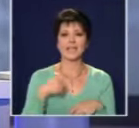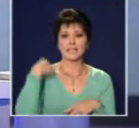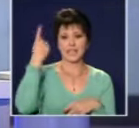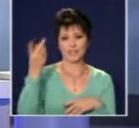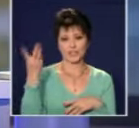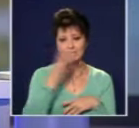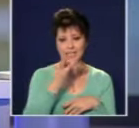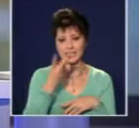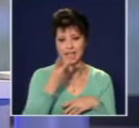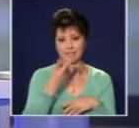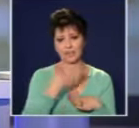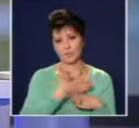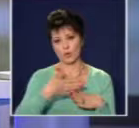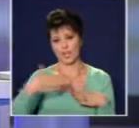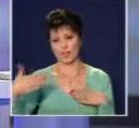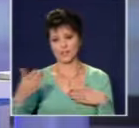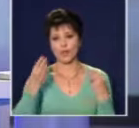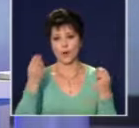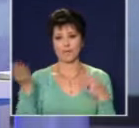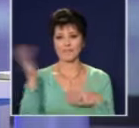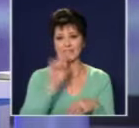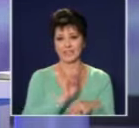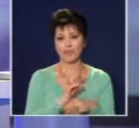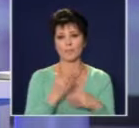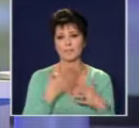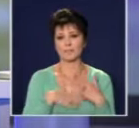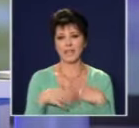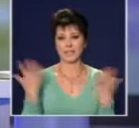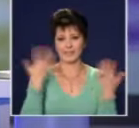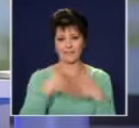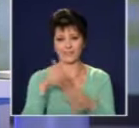сряда с вас ще бъде Едлина Радева. Хубав след обед и приятен вечер.